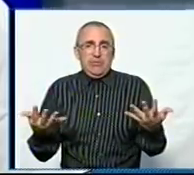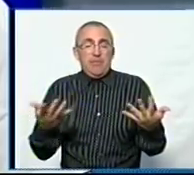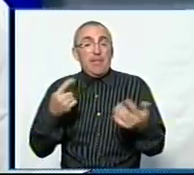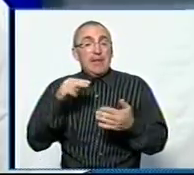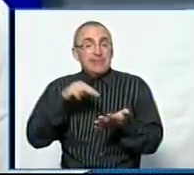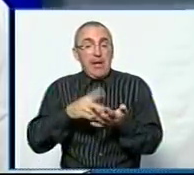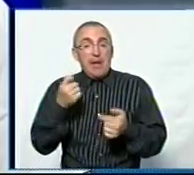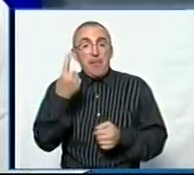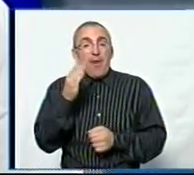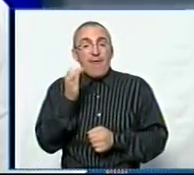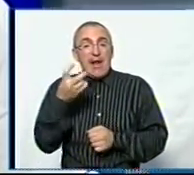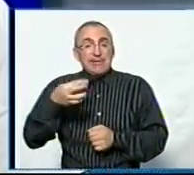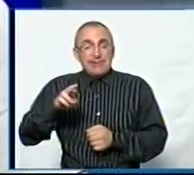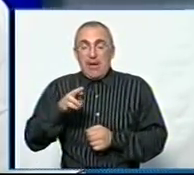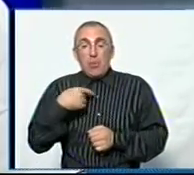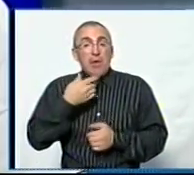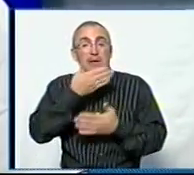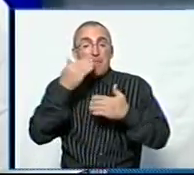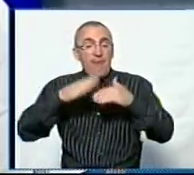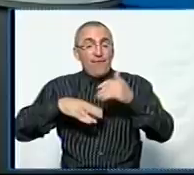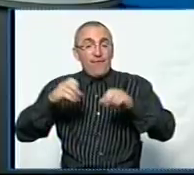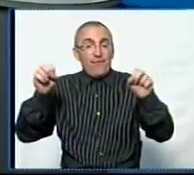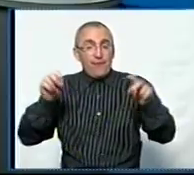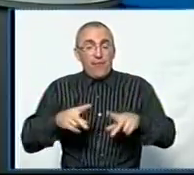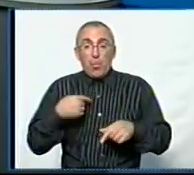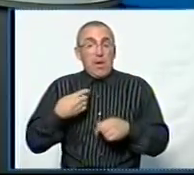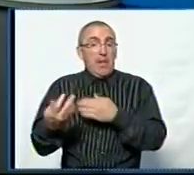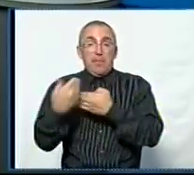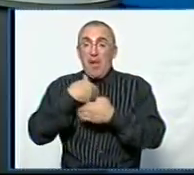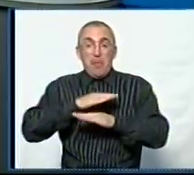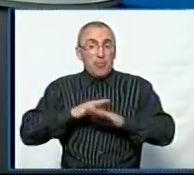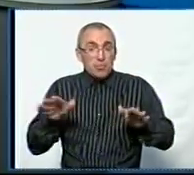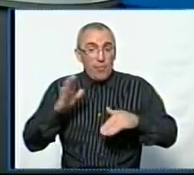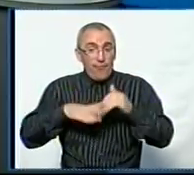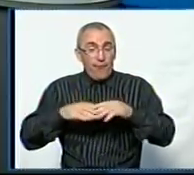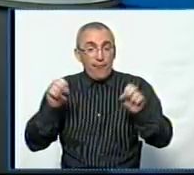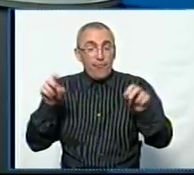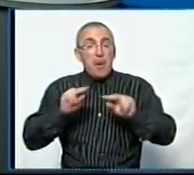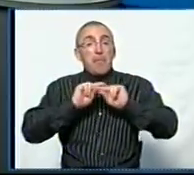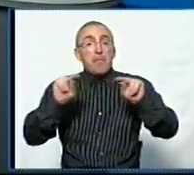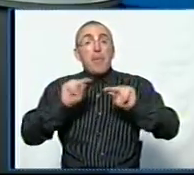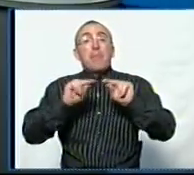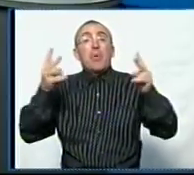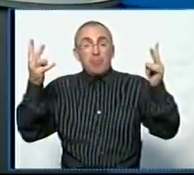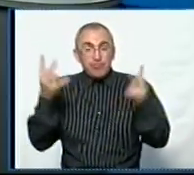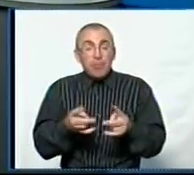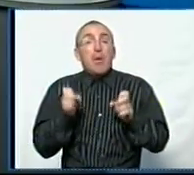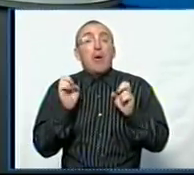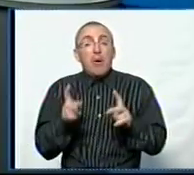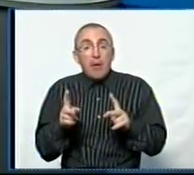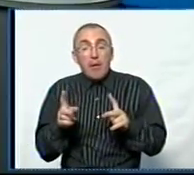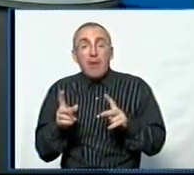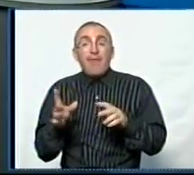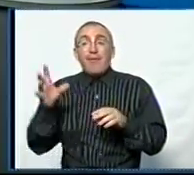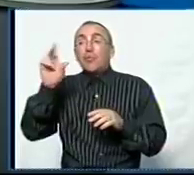станом на 1 вересня ми не маємо фахівця, до нас не прийшов фахівець, предмети викладати потрібно. Тоді за них